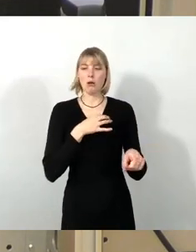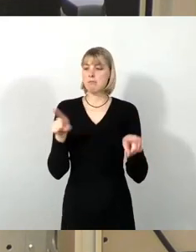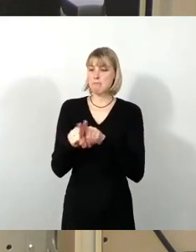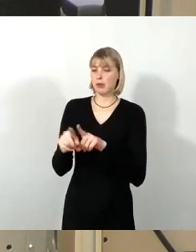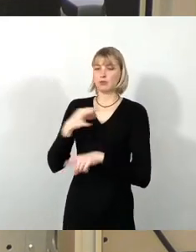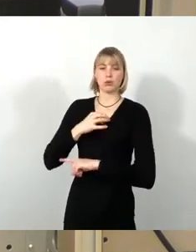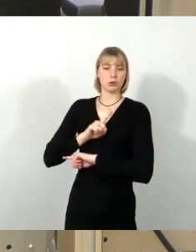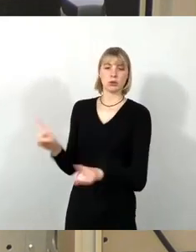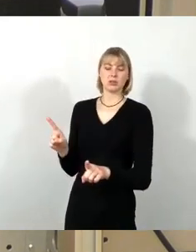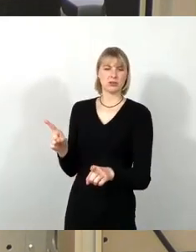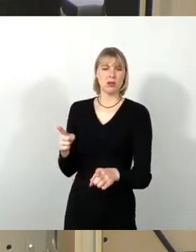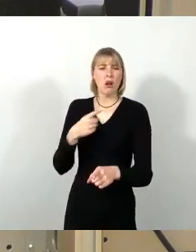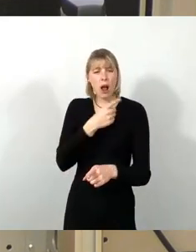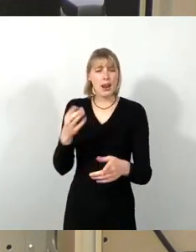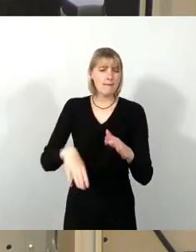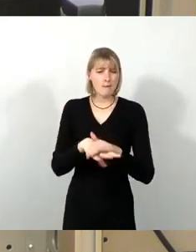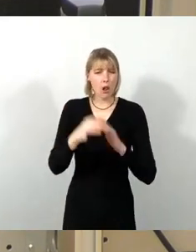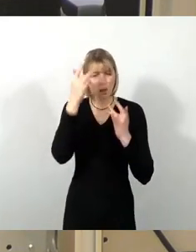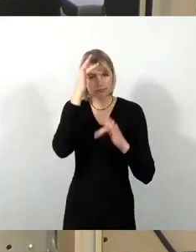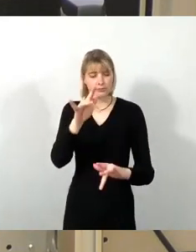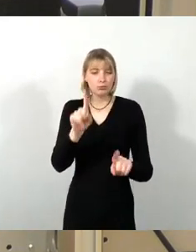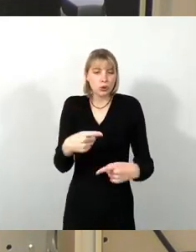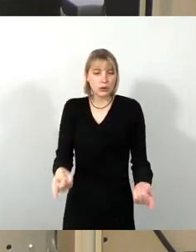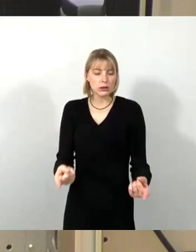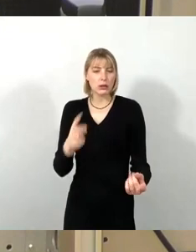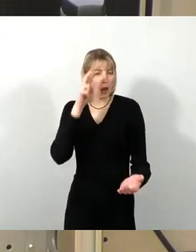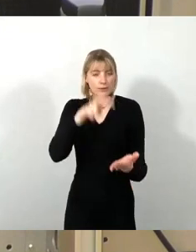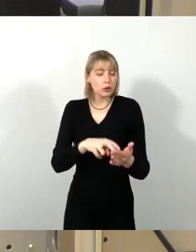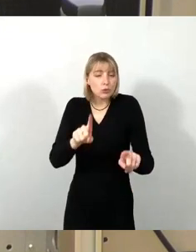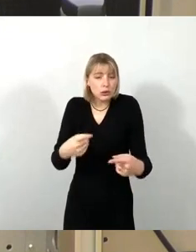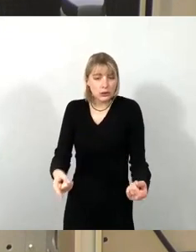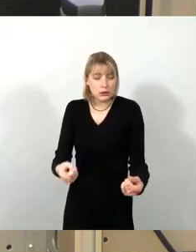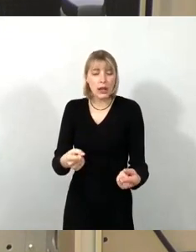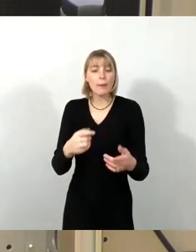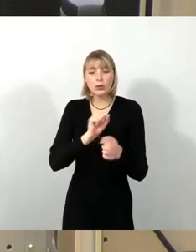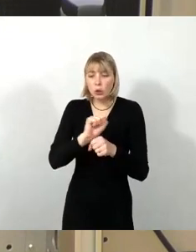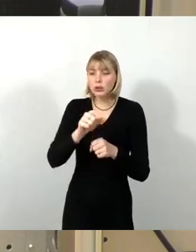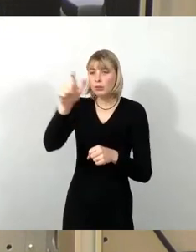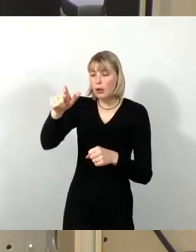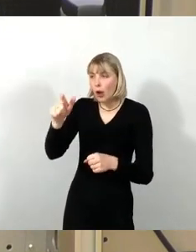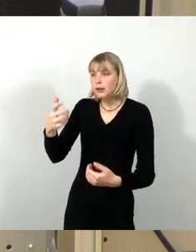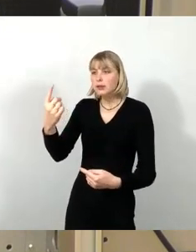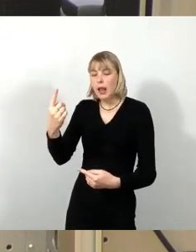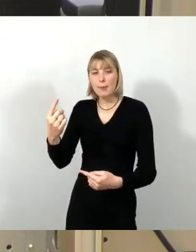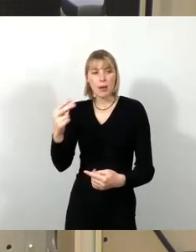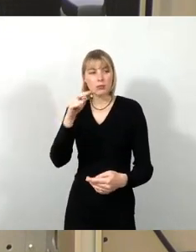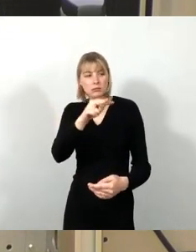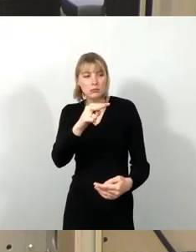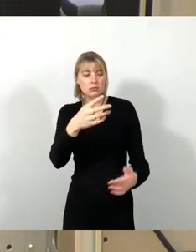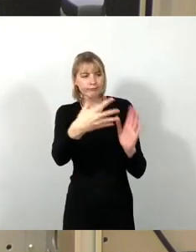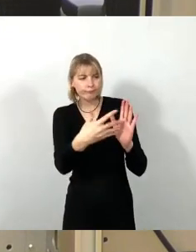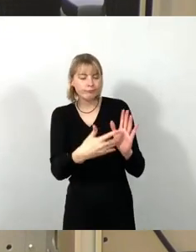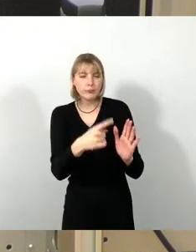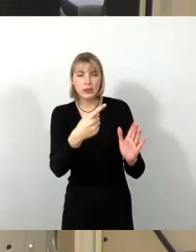einverstanden sein, aber die Leute vor Ort haben sich was gedacht. Es handelt sich übrigens um 224